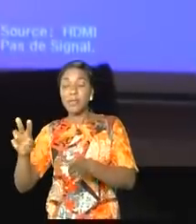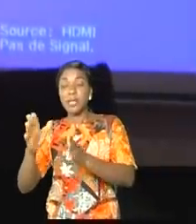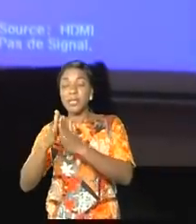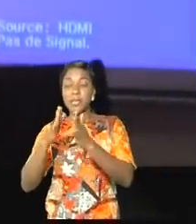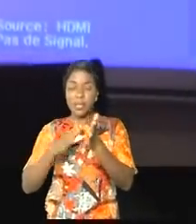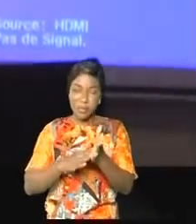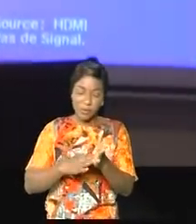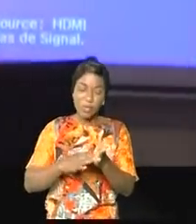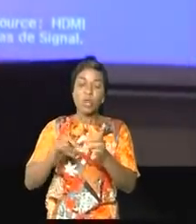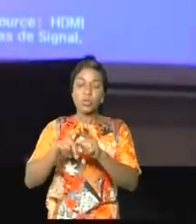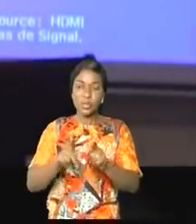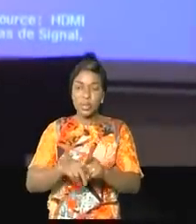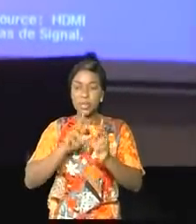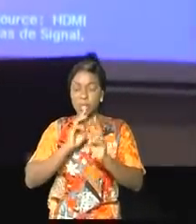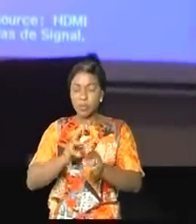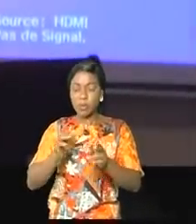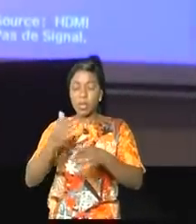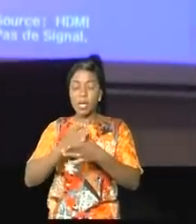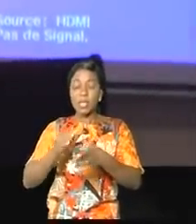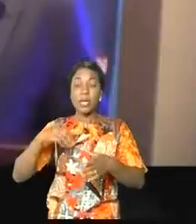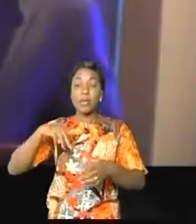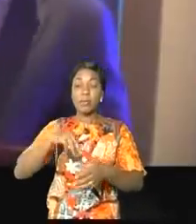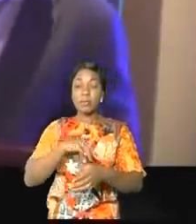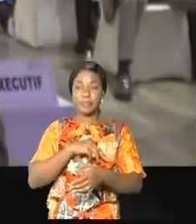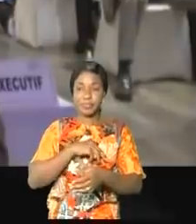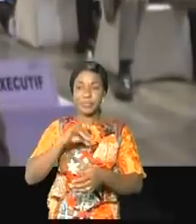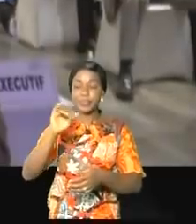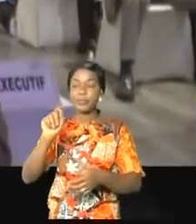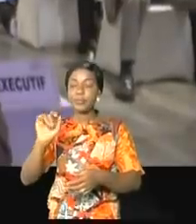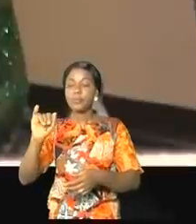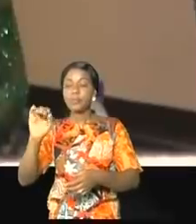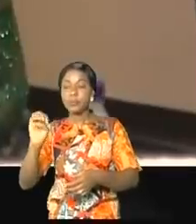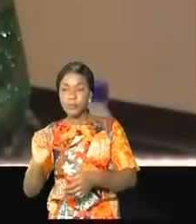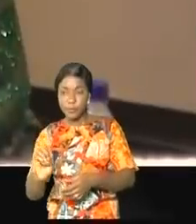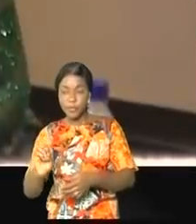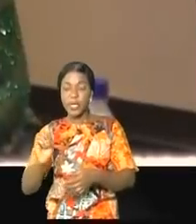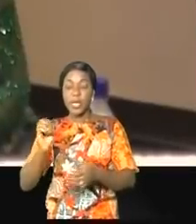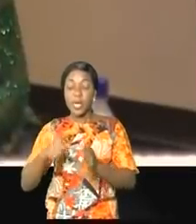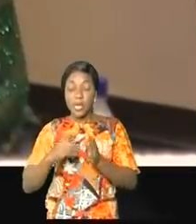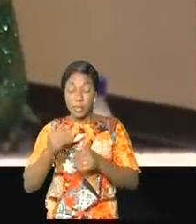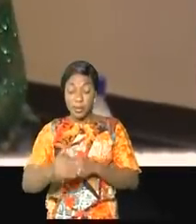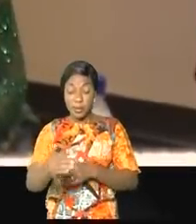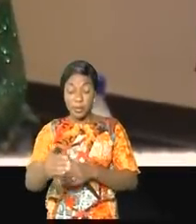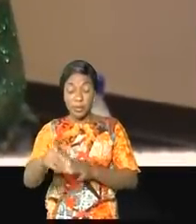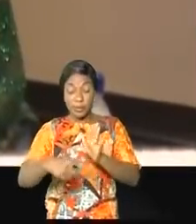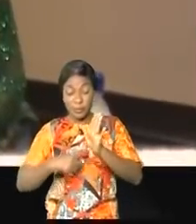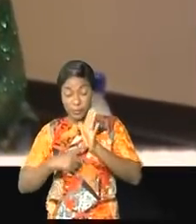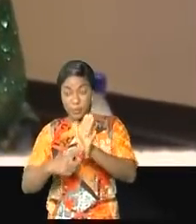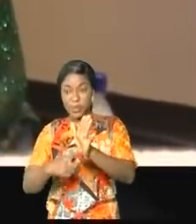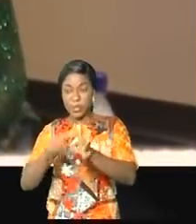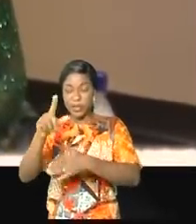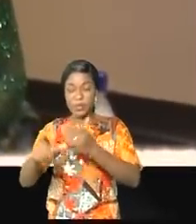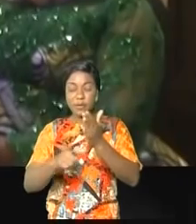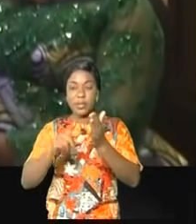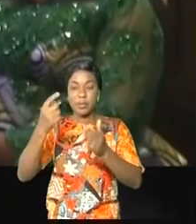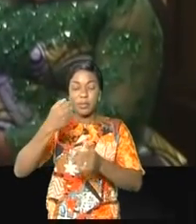2020 entre les membres du secrétariat exécutif de l'ITRDC, représentés ici par la vice-première ministre et ministre